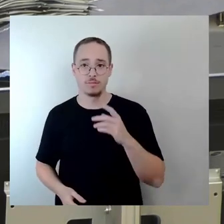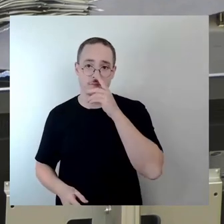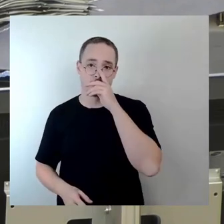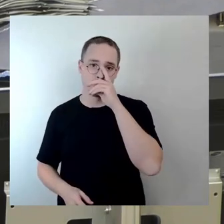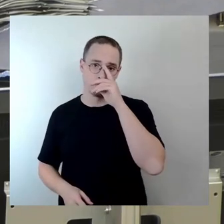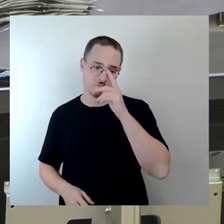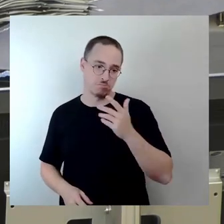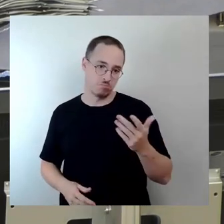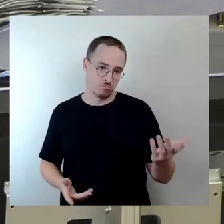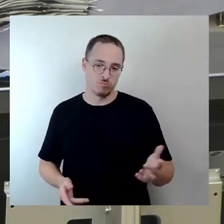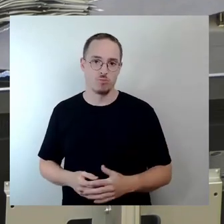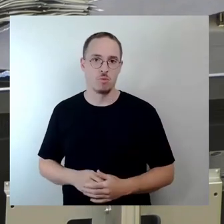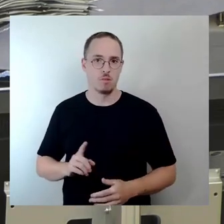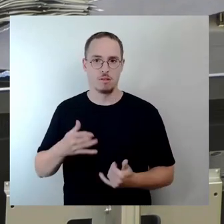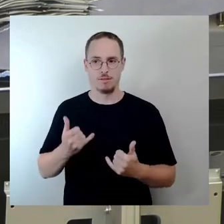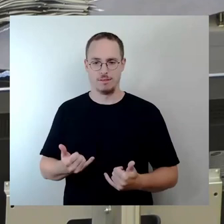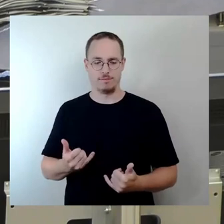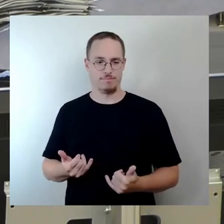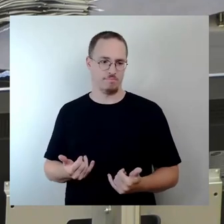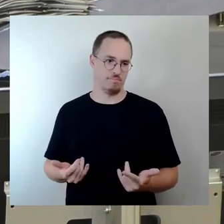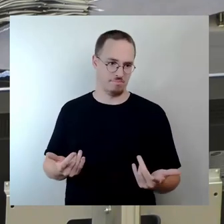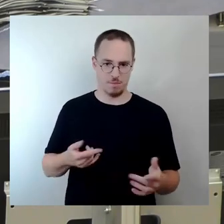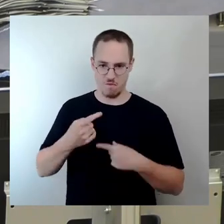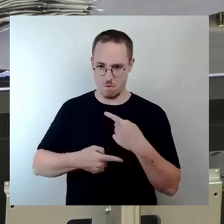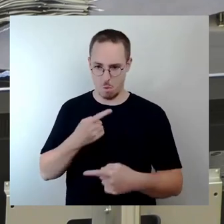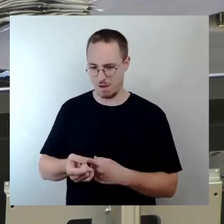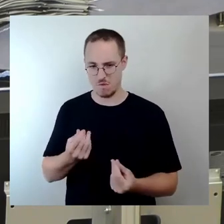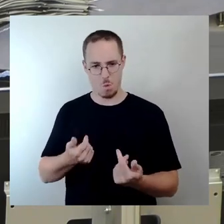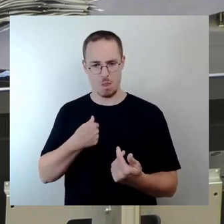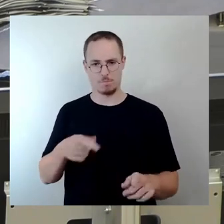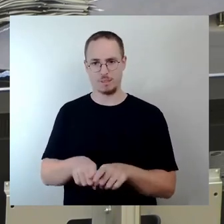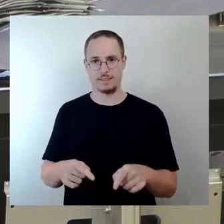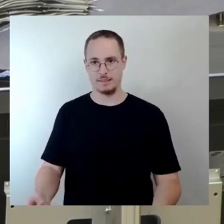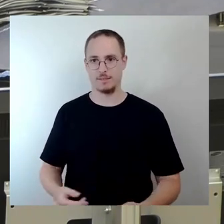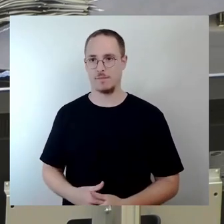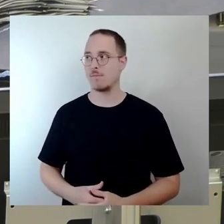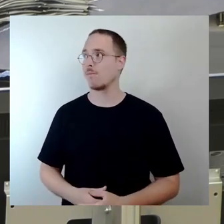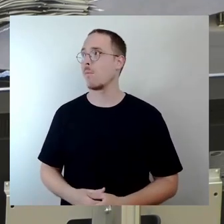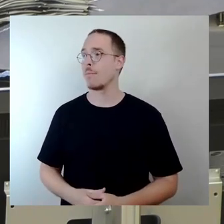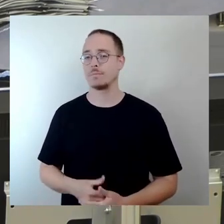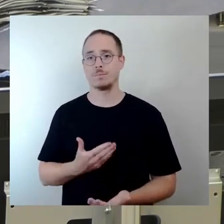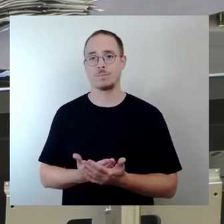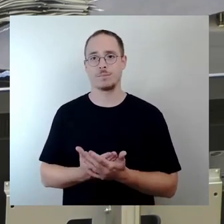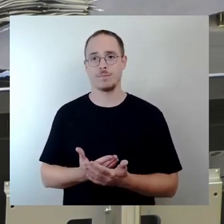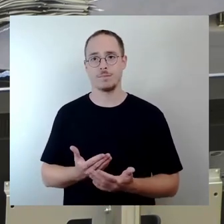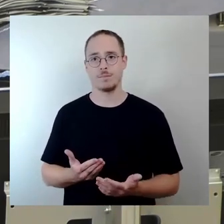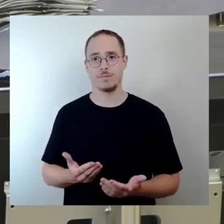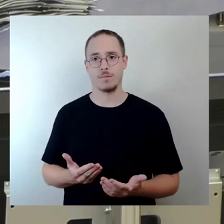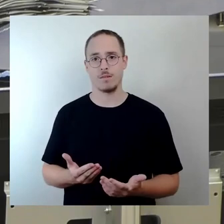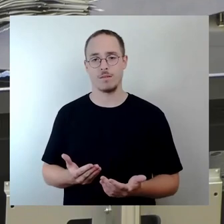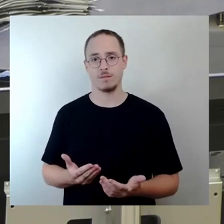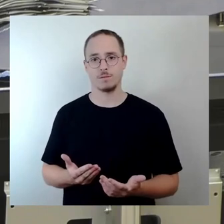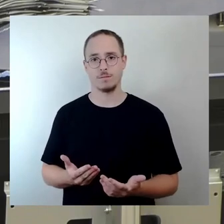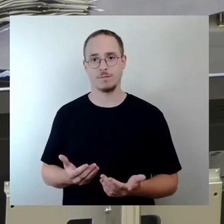Schuldzuweisung der Verwaltung habe ich vorhin schon was gesagt. Und dann möchte ich noch mal ganz deutlich sagen, weil wir hier so angegriffen worden sind, ich habe ja gesagt, wir